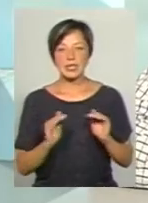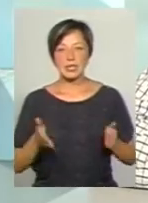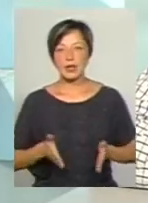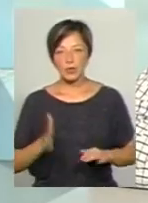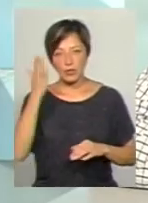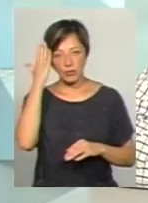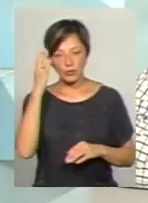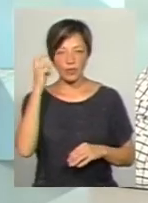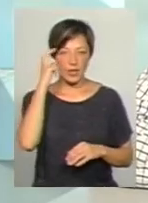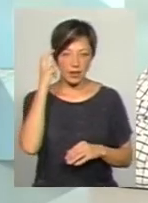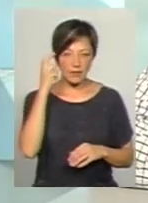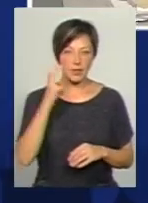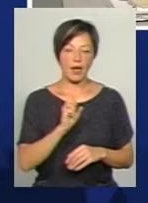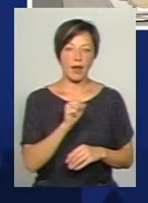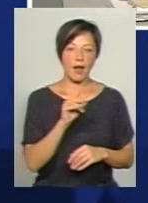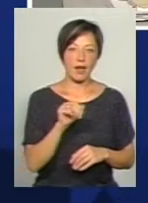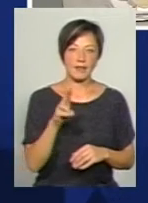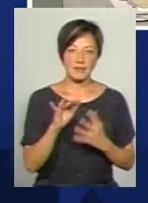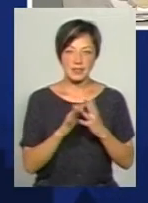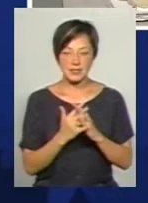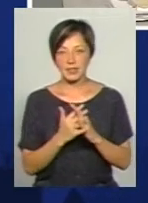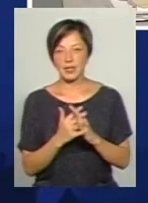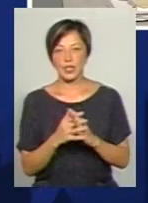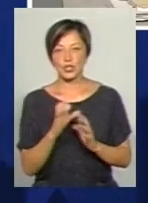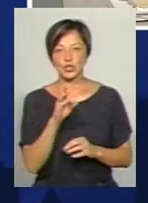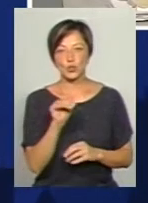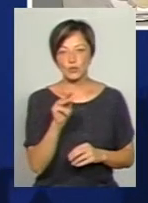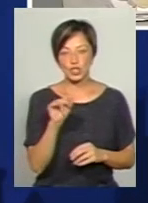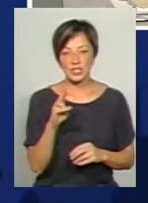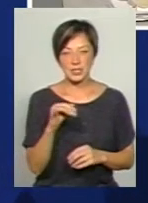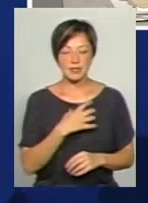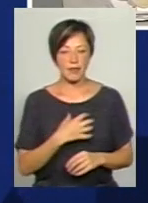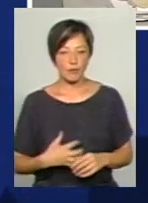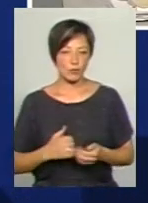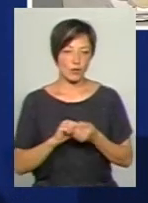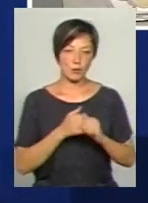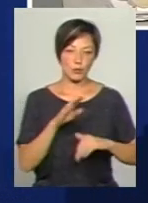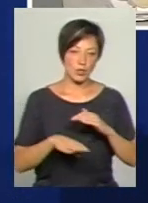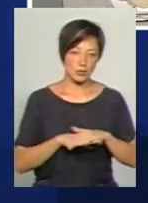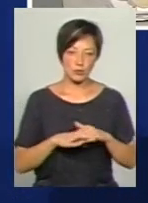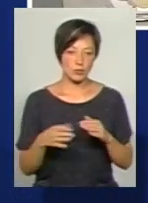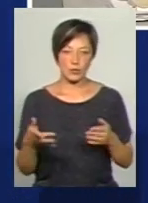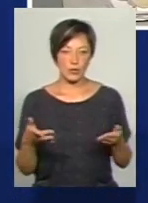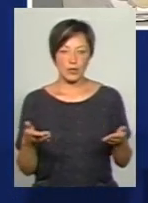талановиті що в Києві, що в Аркадіївцях, що в Гнатівцях, що в Стувчицях, що в Славуцькому, Хам'янець-Подільському чи